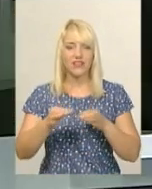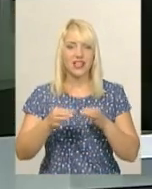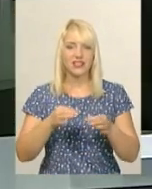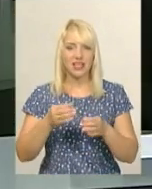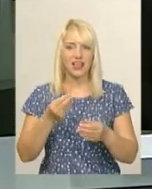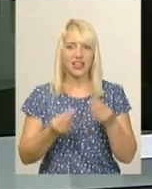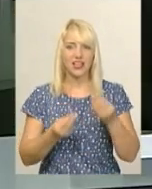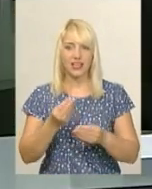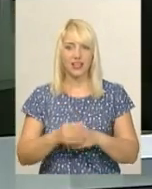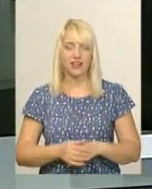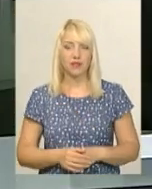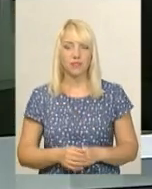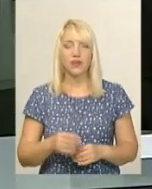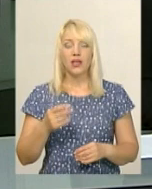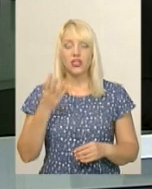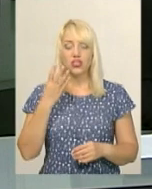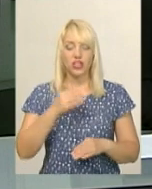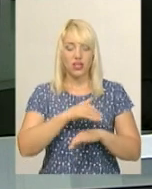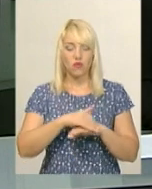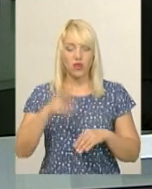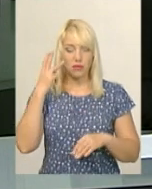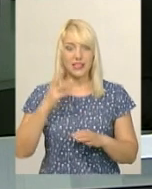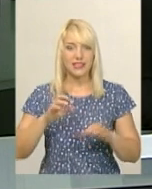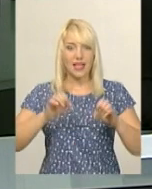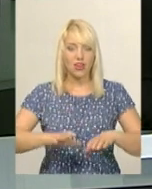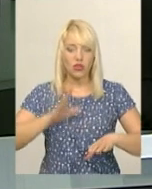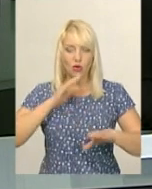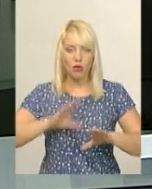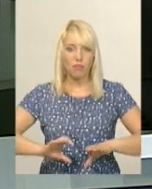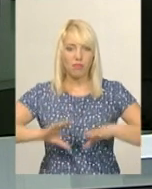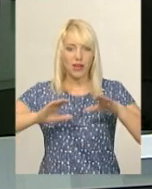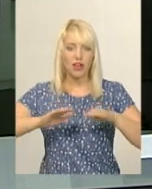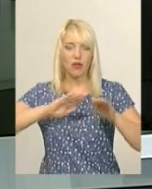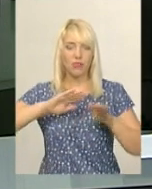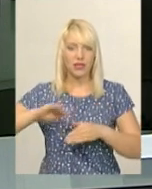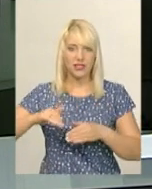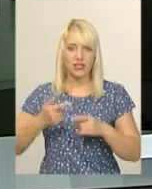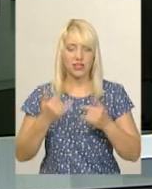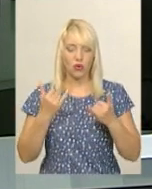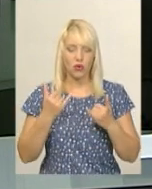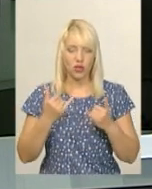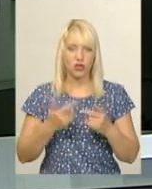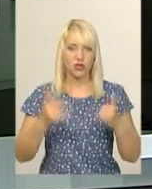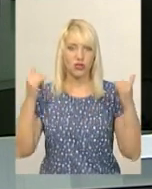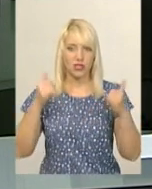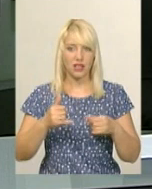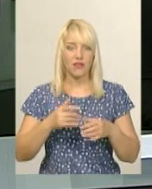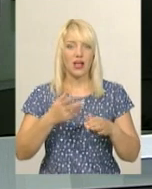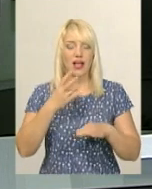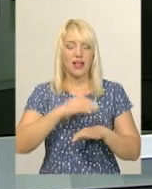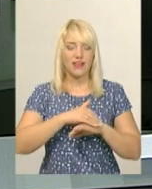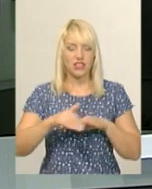Чотири вулиці Хмельницького затопило після сьогоднішньої зливи. Найбільше води було на вулиці Шевченка поблизу автовокзалу номер 2,